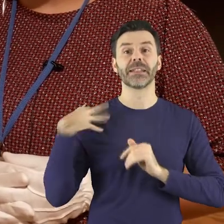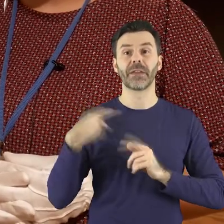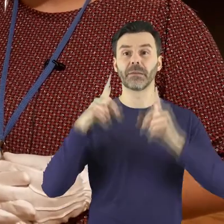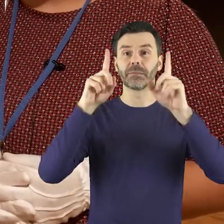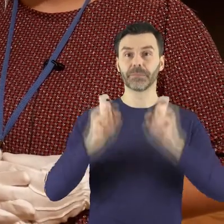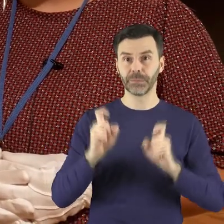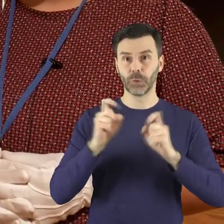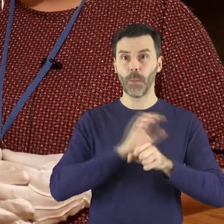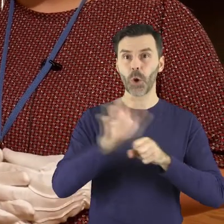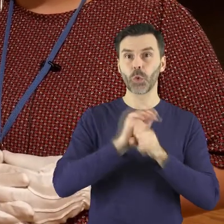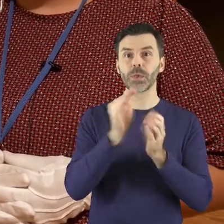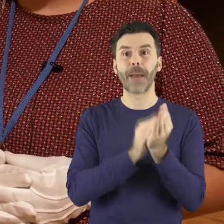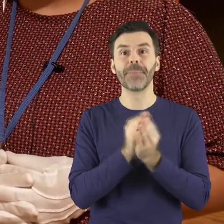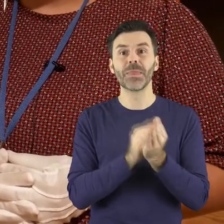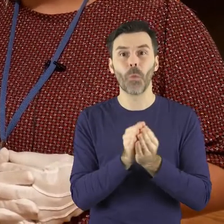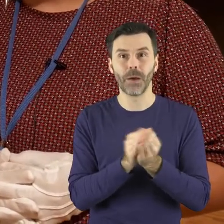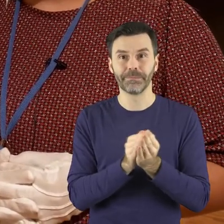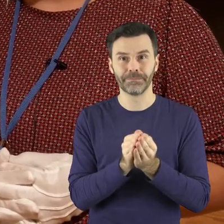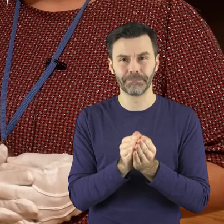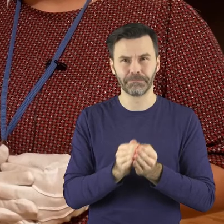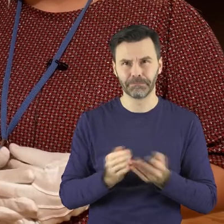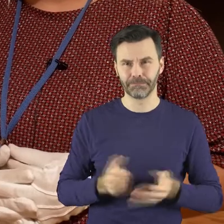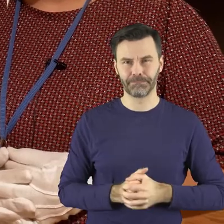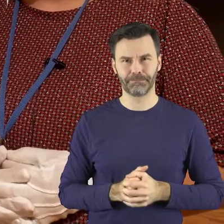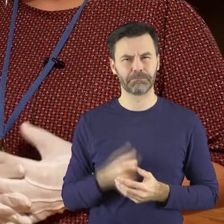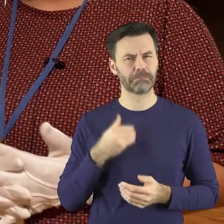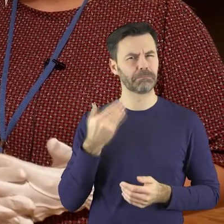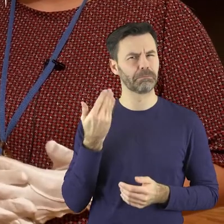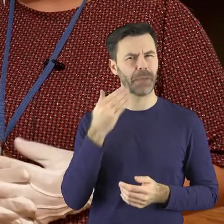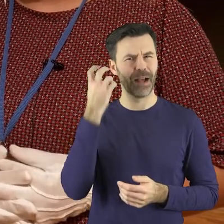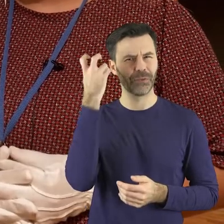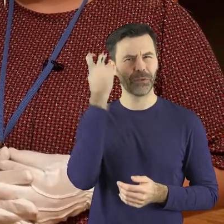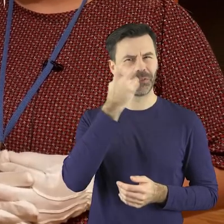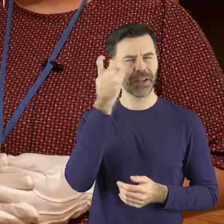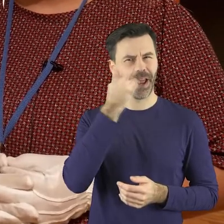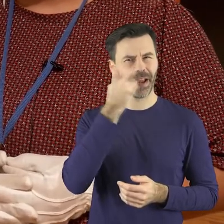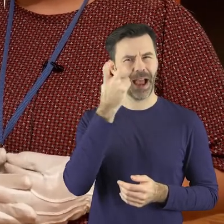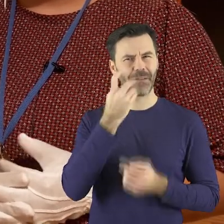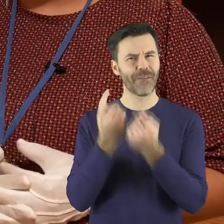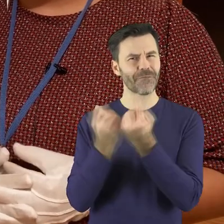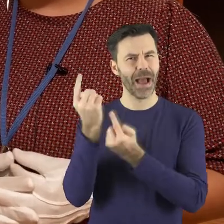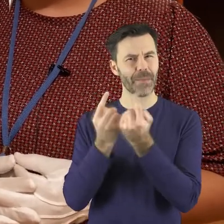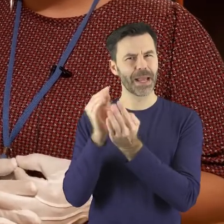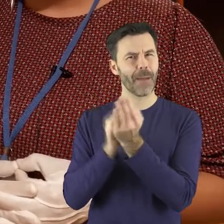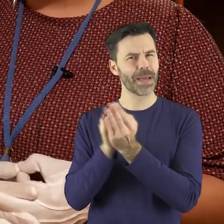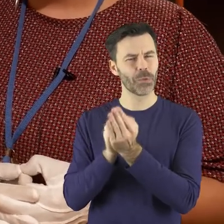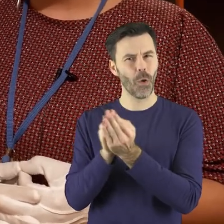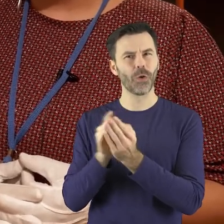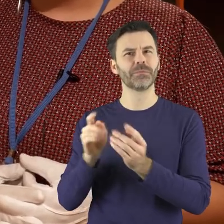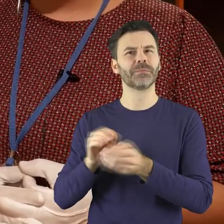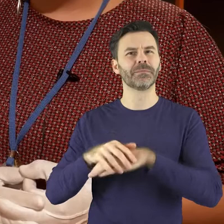zaczęto produkować mydło na szeroką skalę. Jedną z ciekawszych fabryk mydła